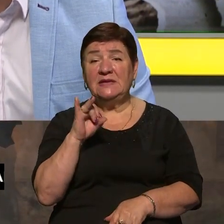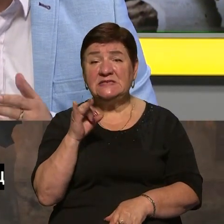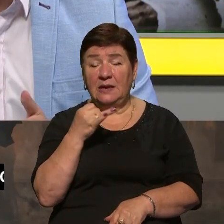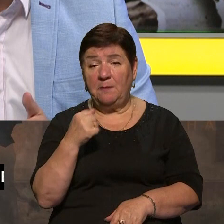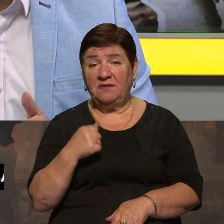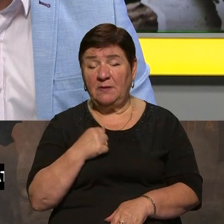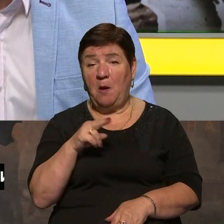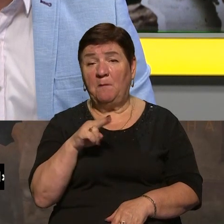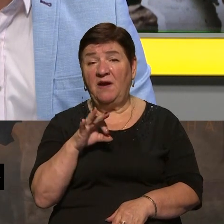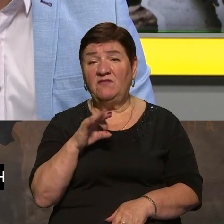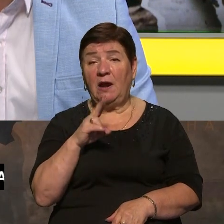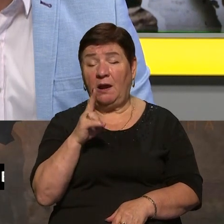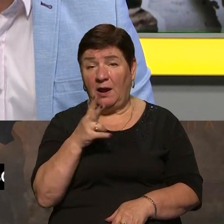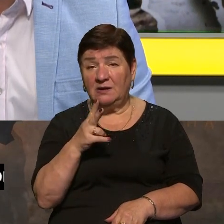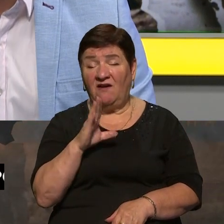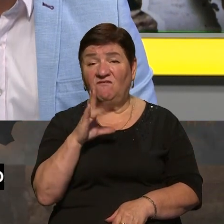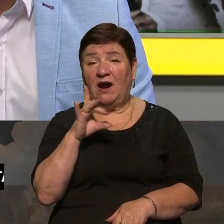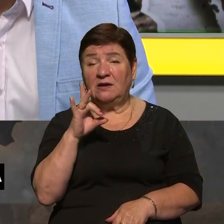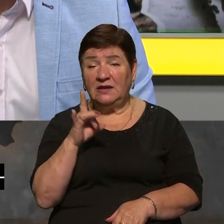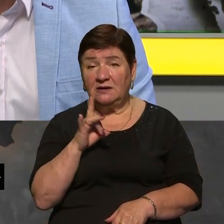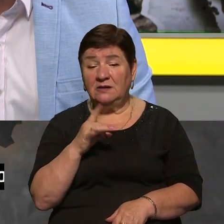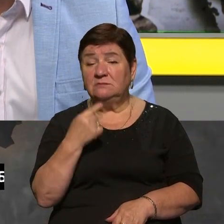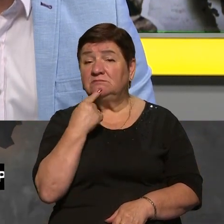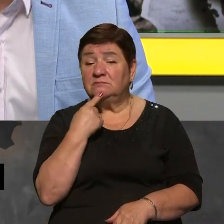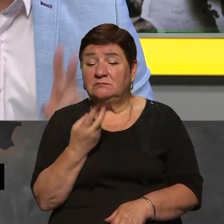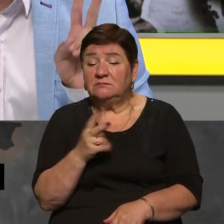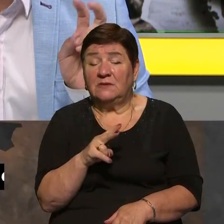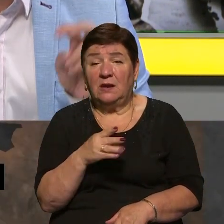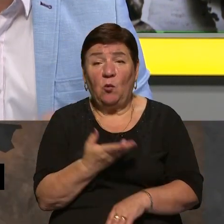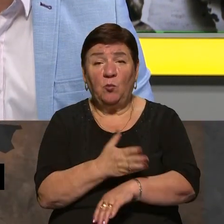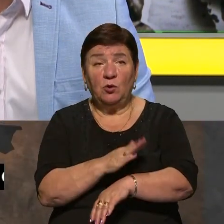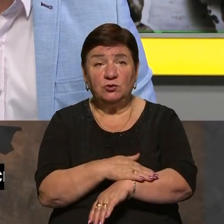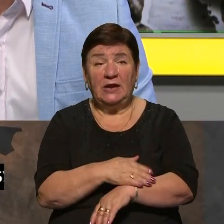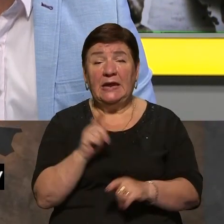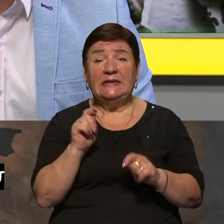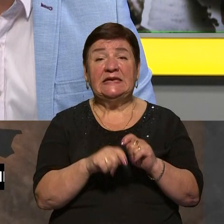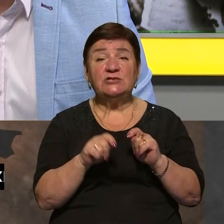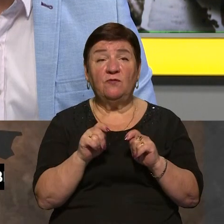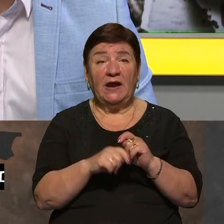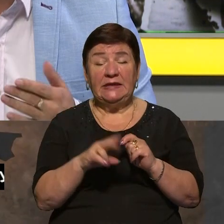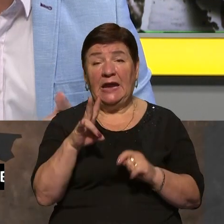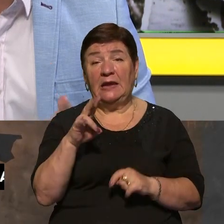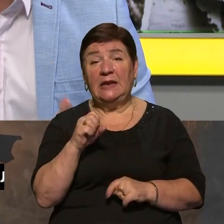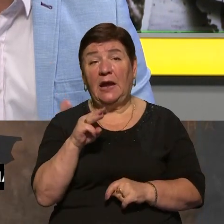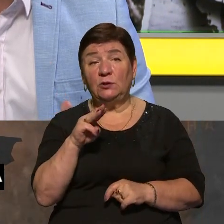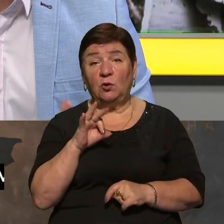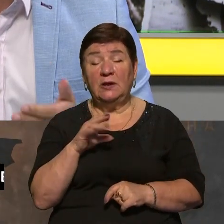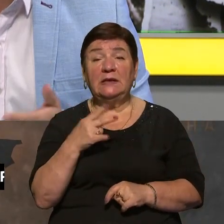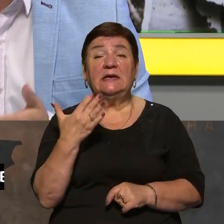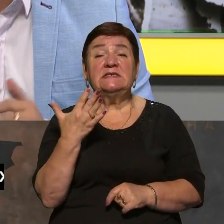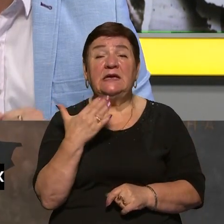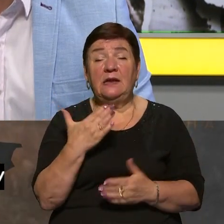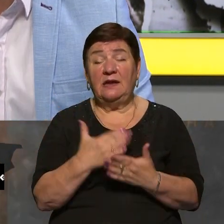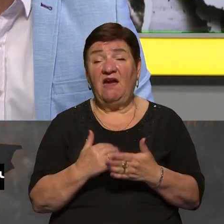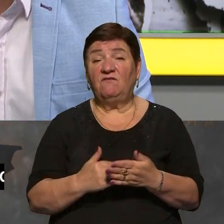бійці ПВК «Вагнер» можуть спробувати зайти у Польщу з метою, цитую, «тестування НАТО». На вашу думку, наскільки є